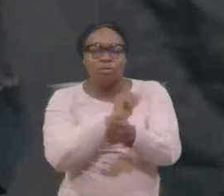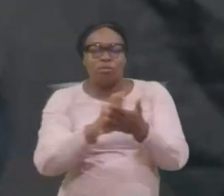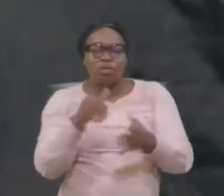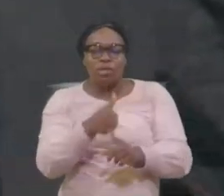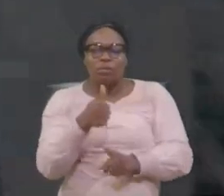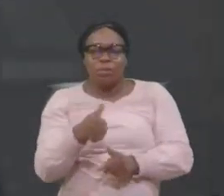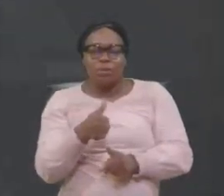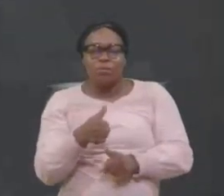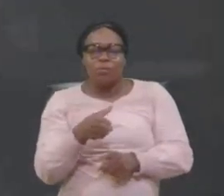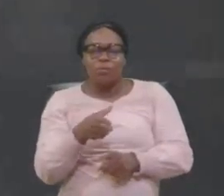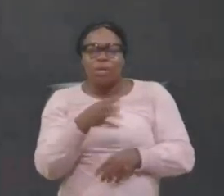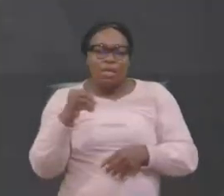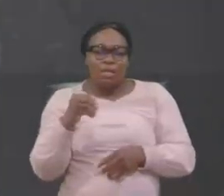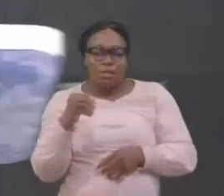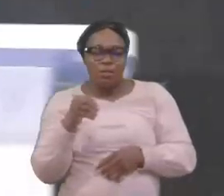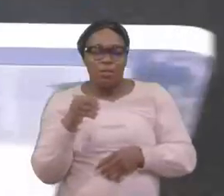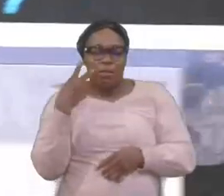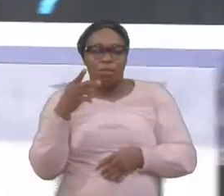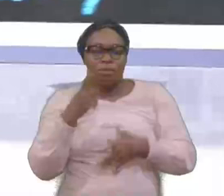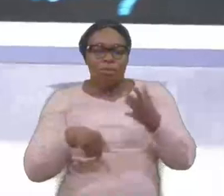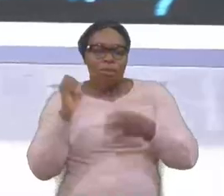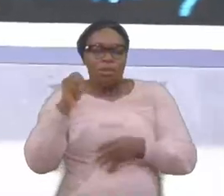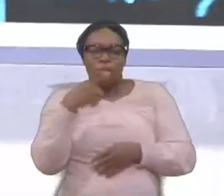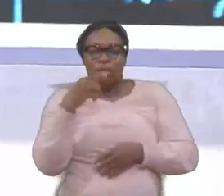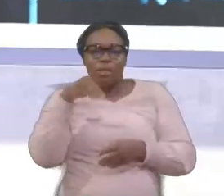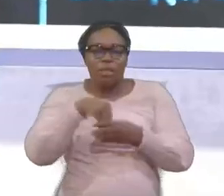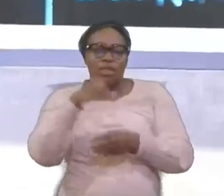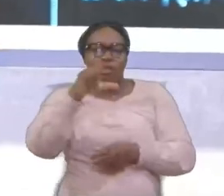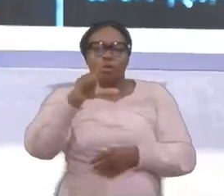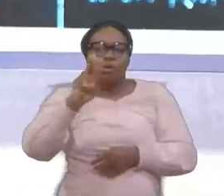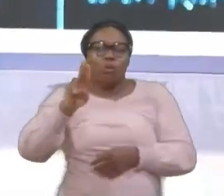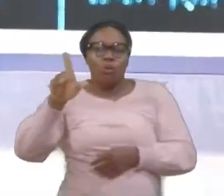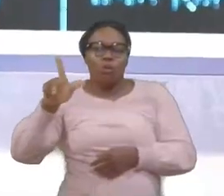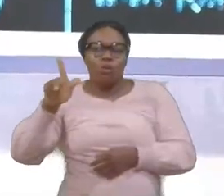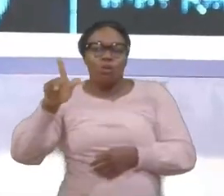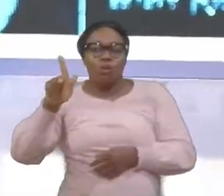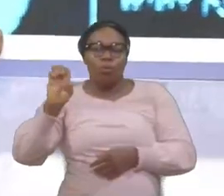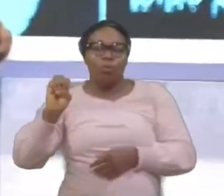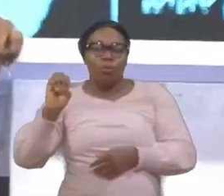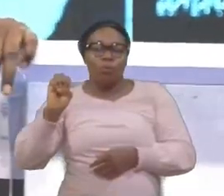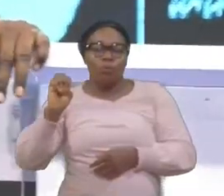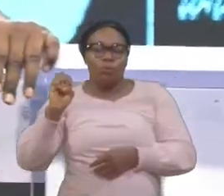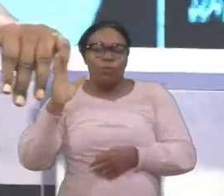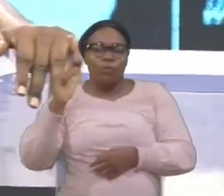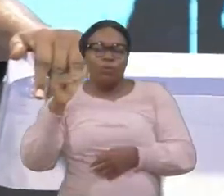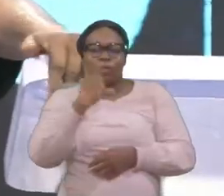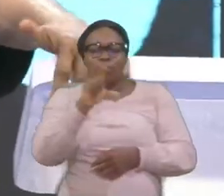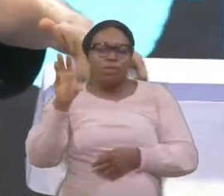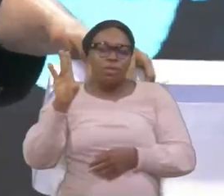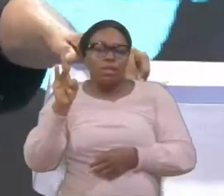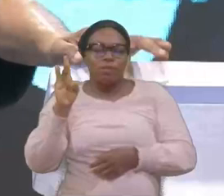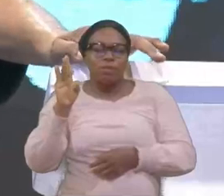Vous voyez ce qu'il a dit? En Luc 15, verset 17. Luc 15, verset 17.